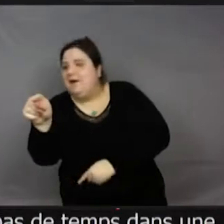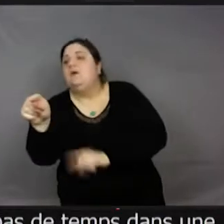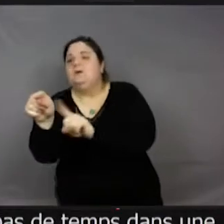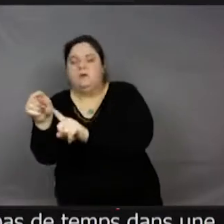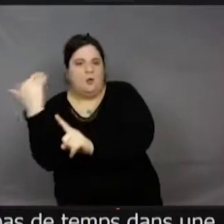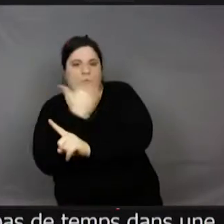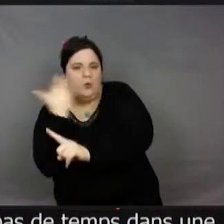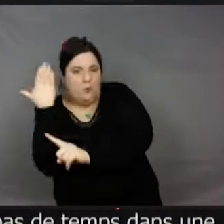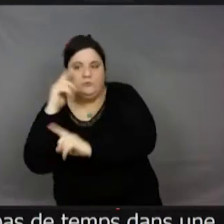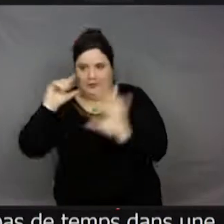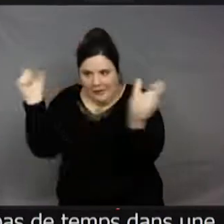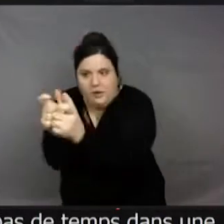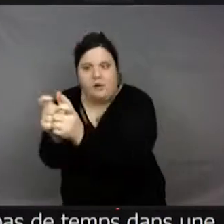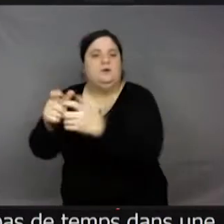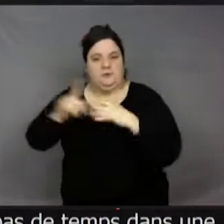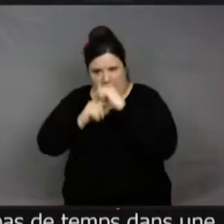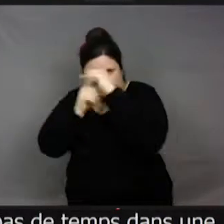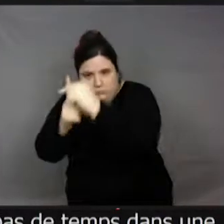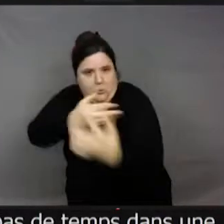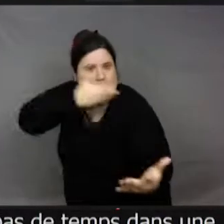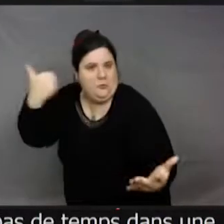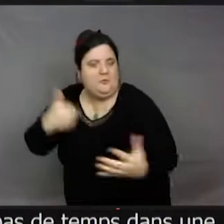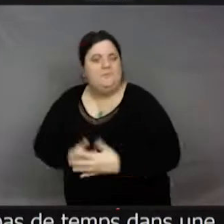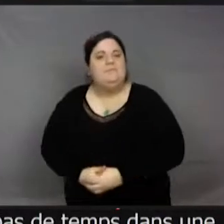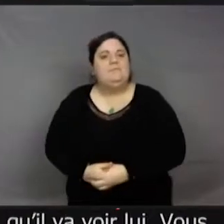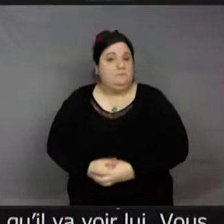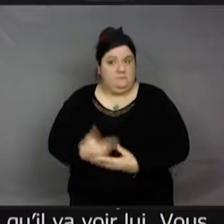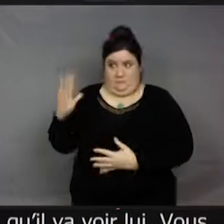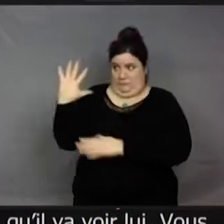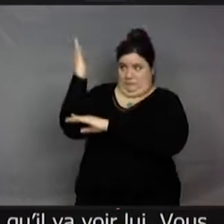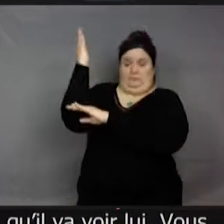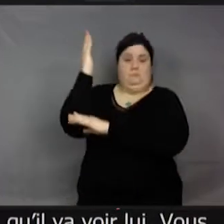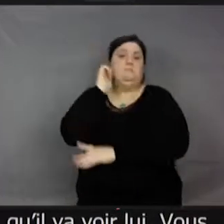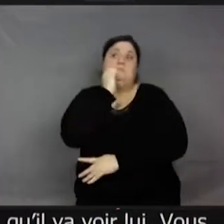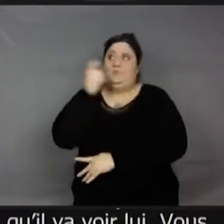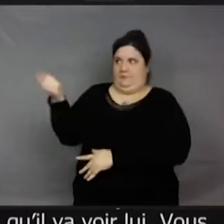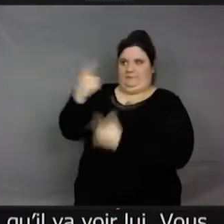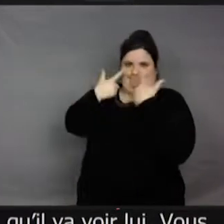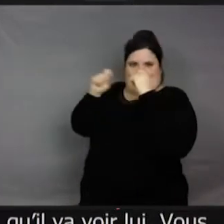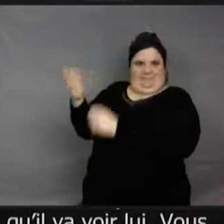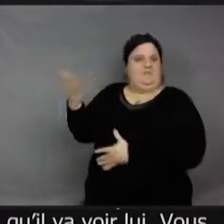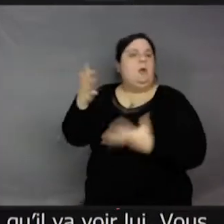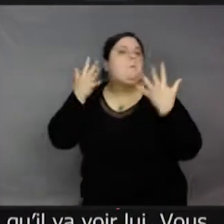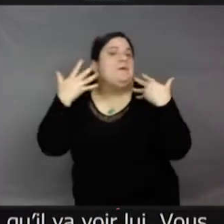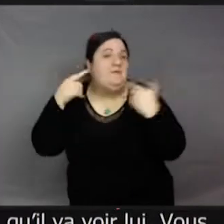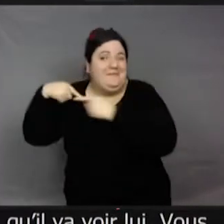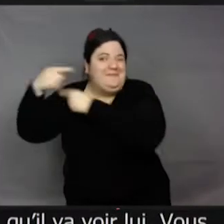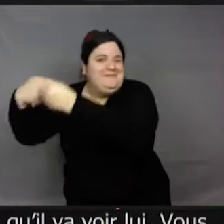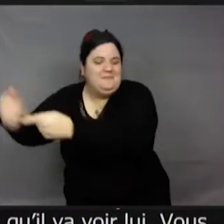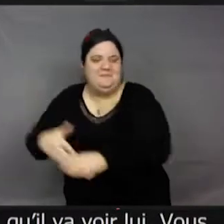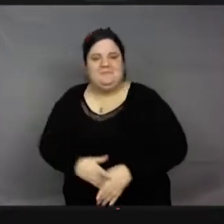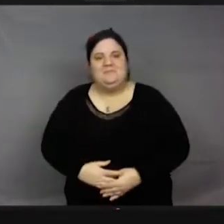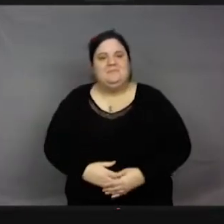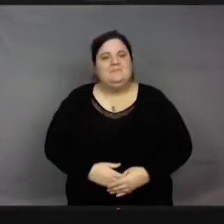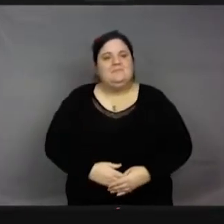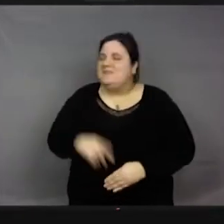lui. Et ça, vous pouvez le constater sur les fleurs de marronniers au printemps, c'est en train d'arriver. Et vous dites d'ailleurs qu'ils n'ont pas la même vision